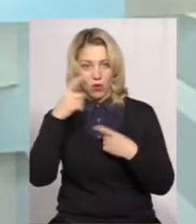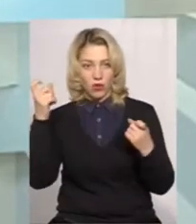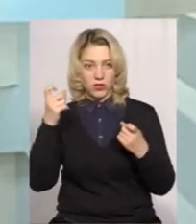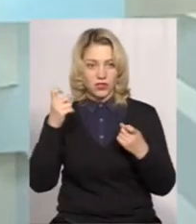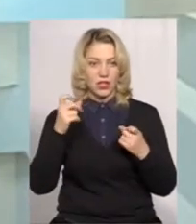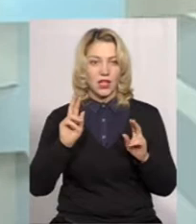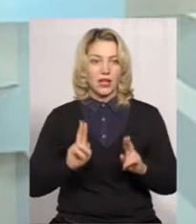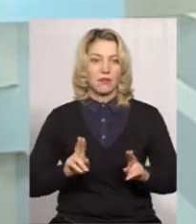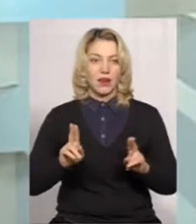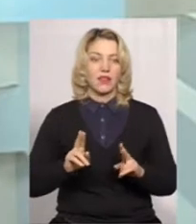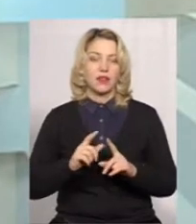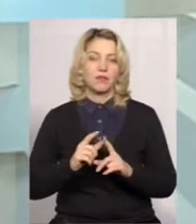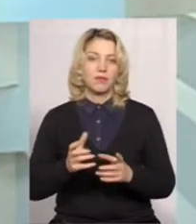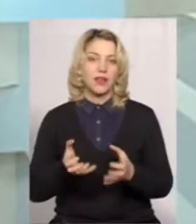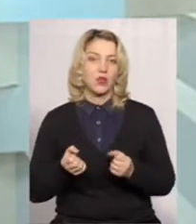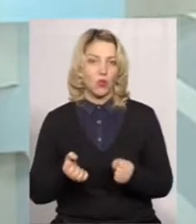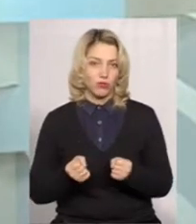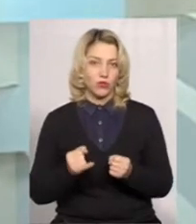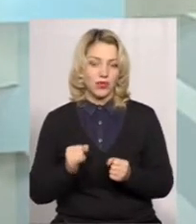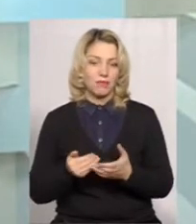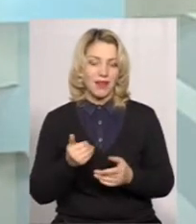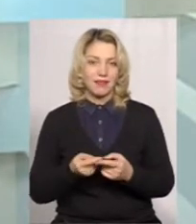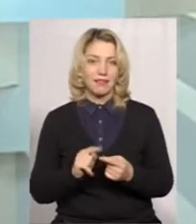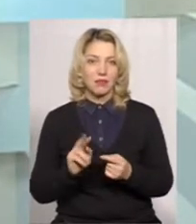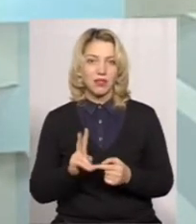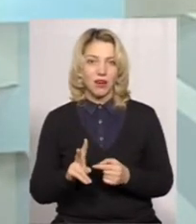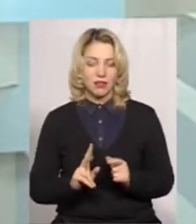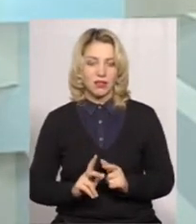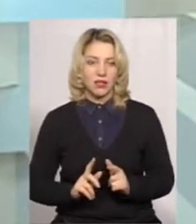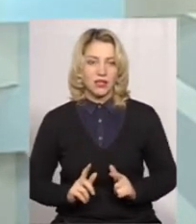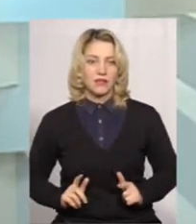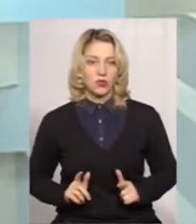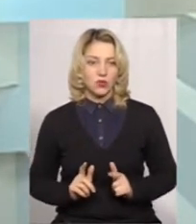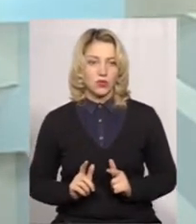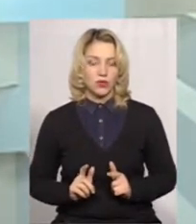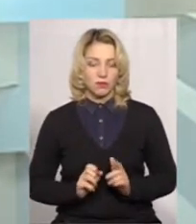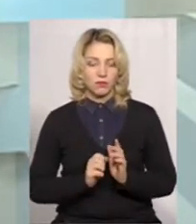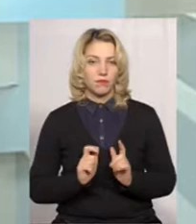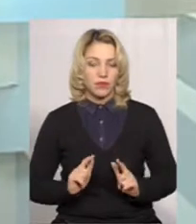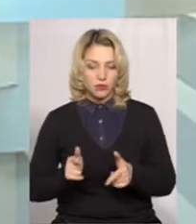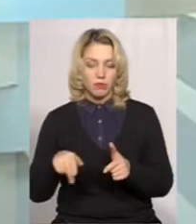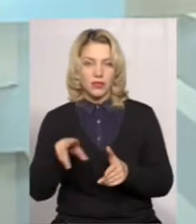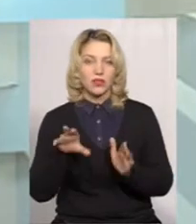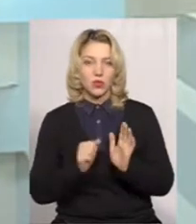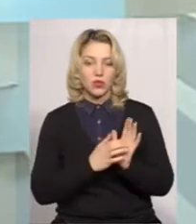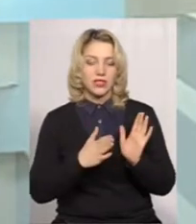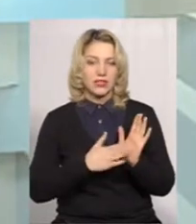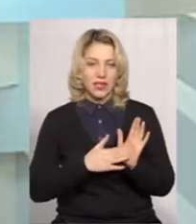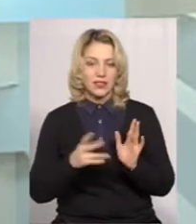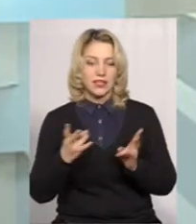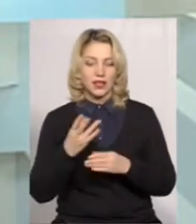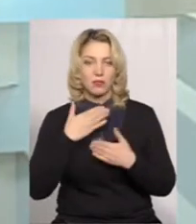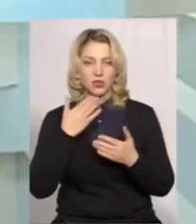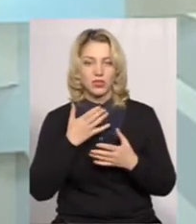правила прийому. І перед тим, як приступати до реєстрації, треба почитати